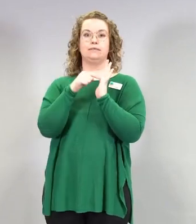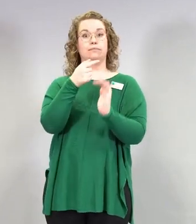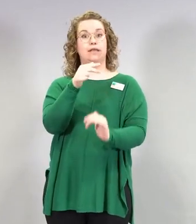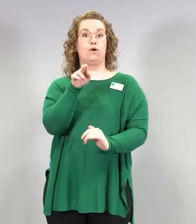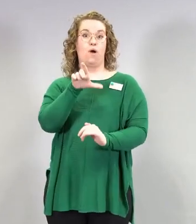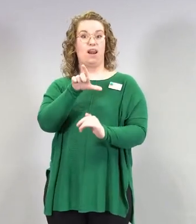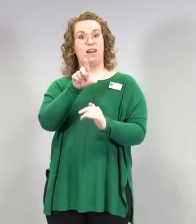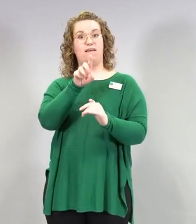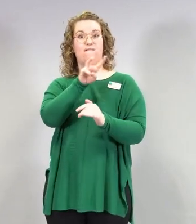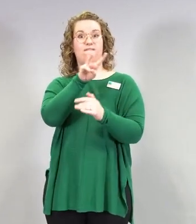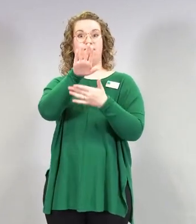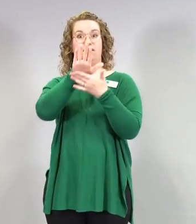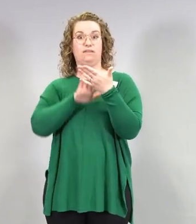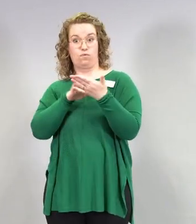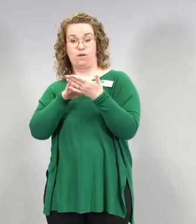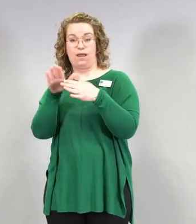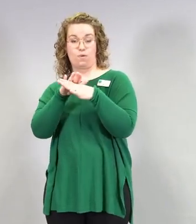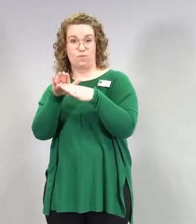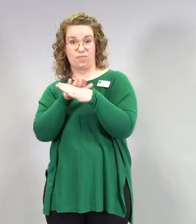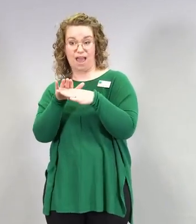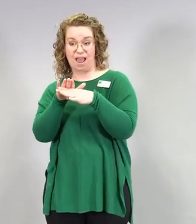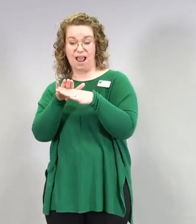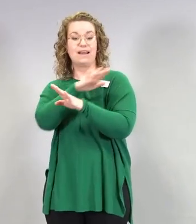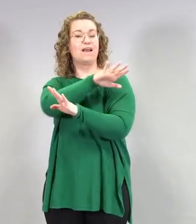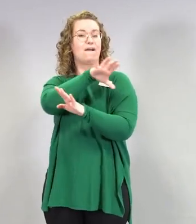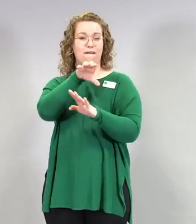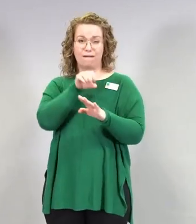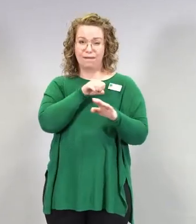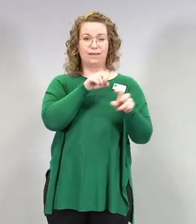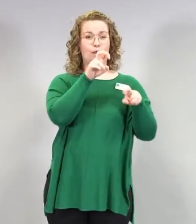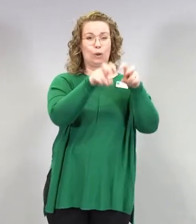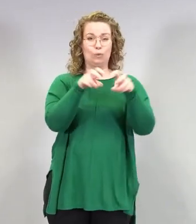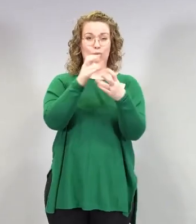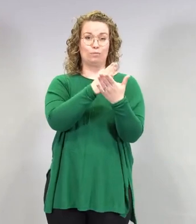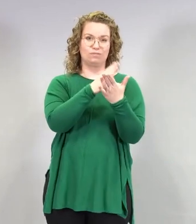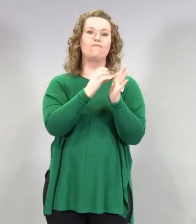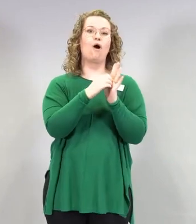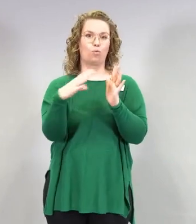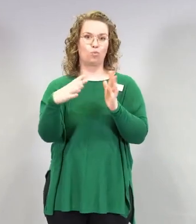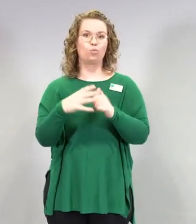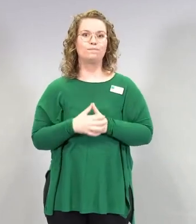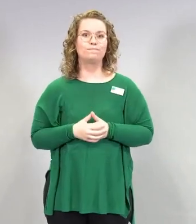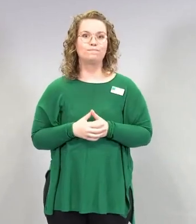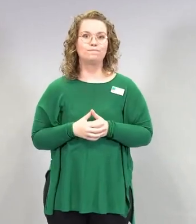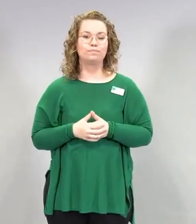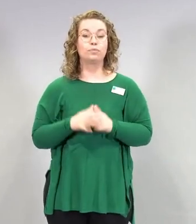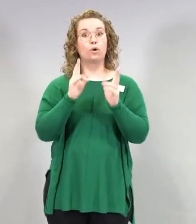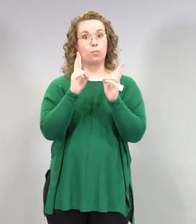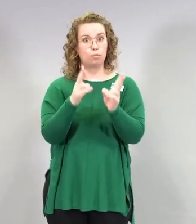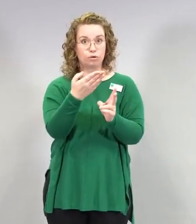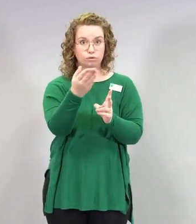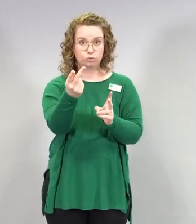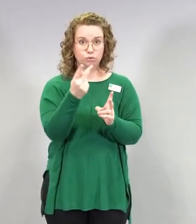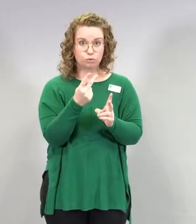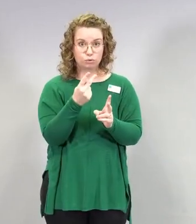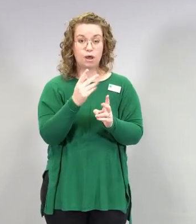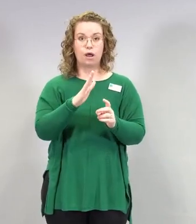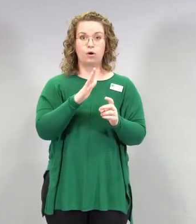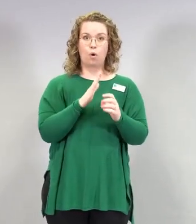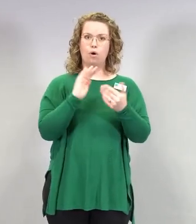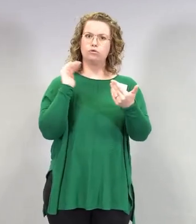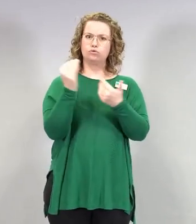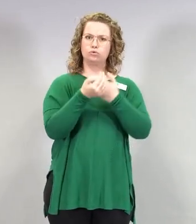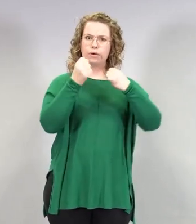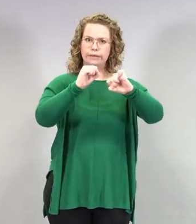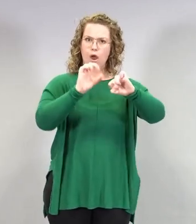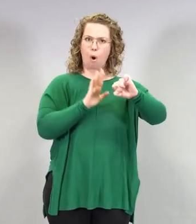referoidaan. No, te olette kysyneet sitä, että onko rokoteiden välillä eroa tämän suojatehon osalta. Ja